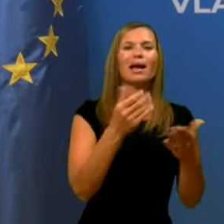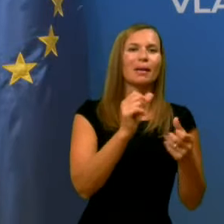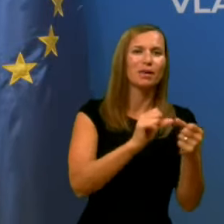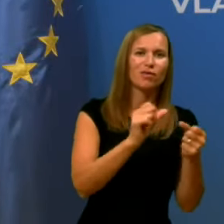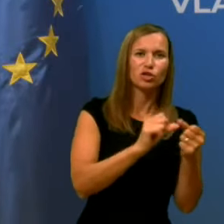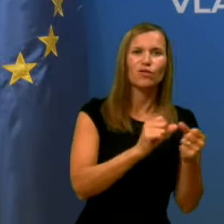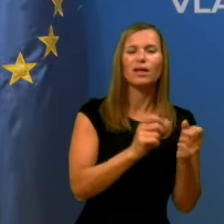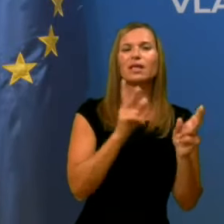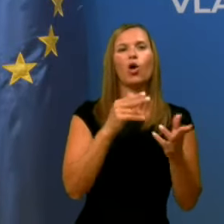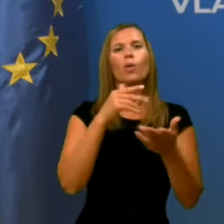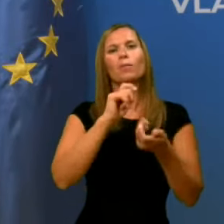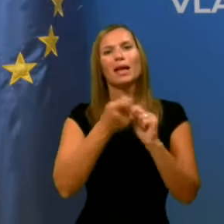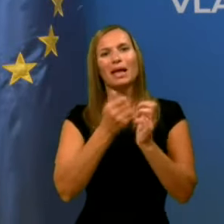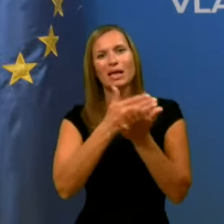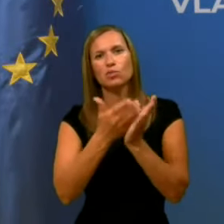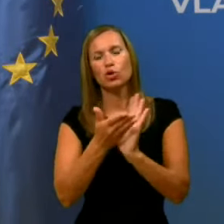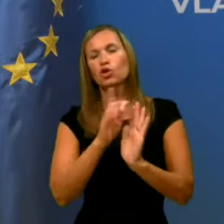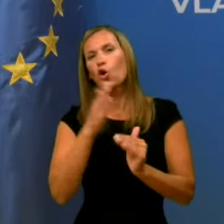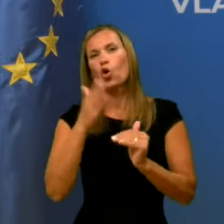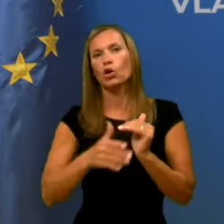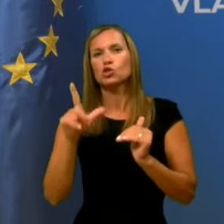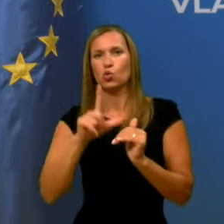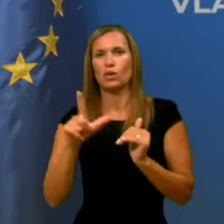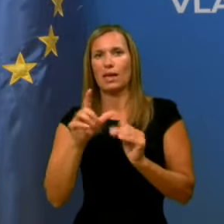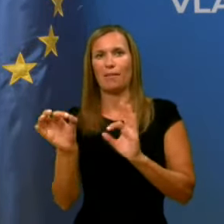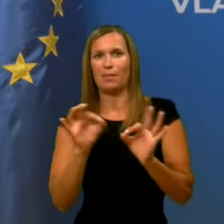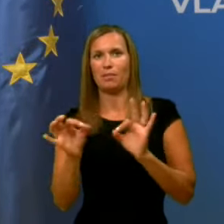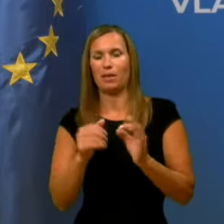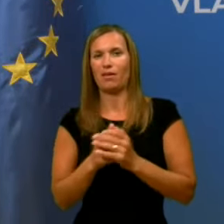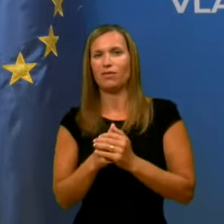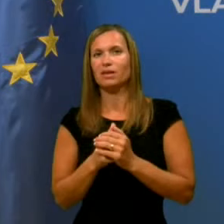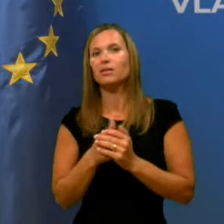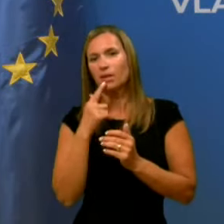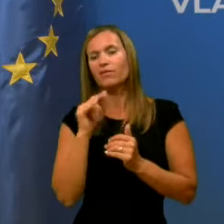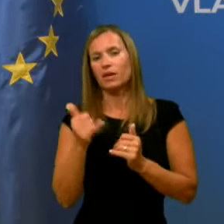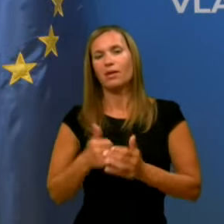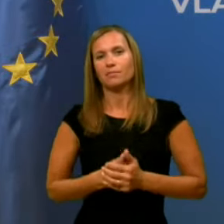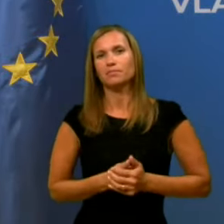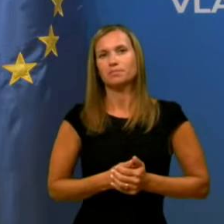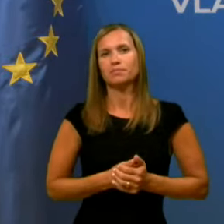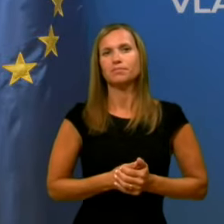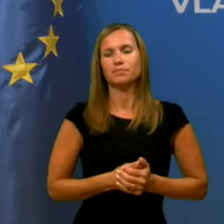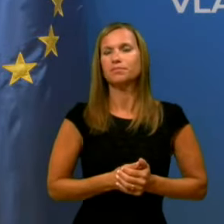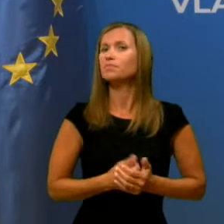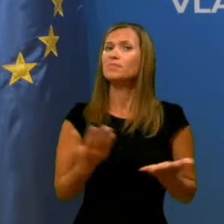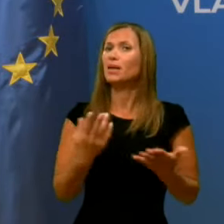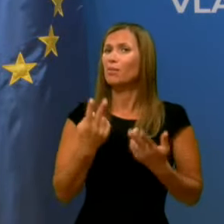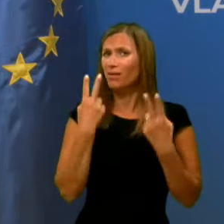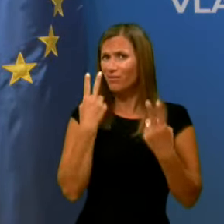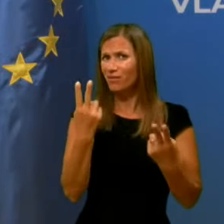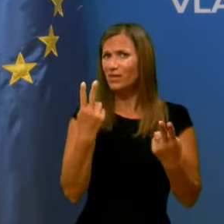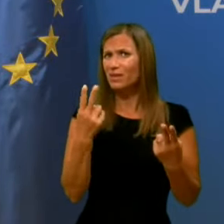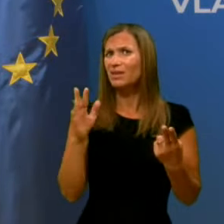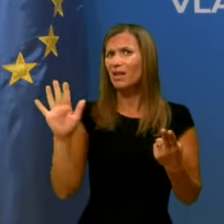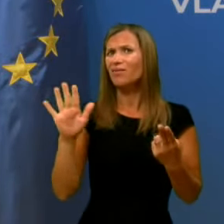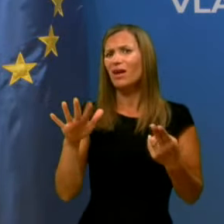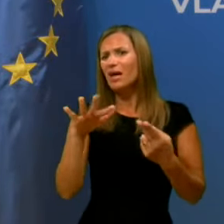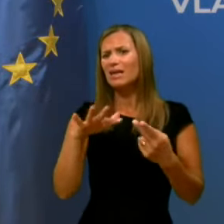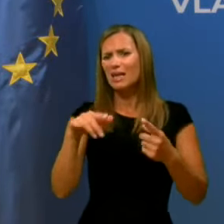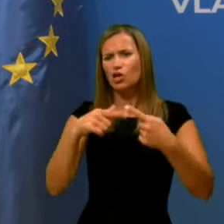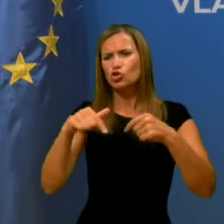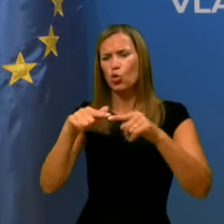razporediti, do konca julija pripraviti. Ja, veliko od tega, ja. Kje vidite na svojih resorjih,